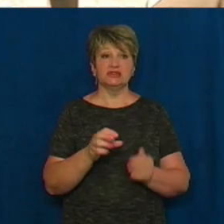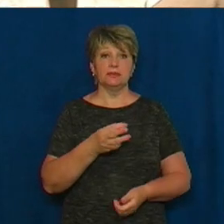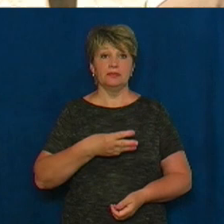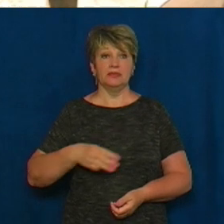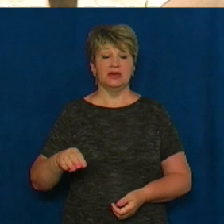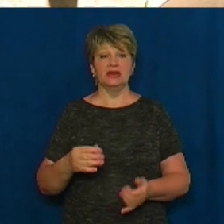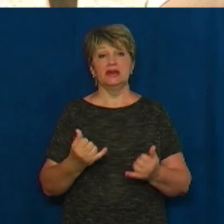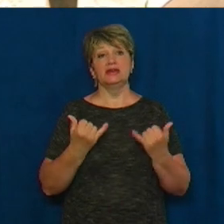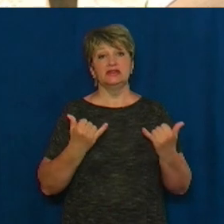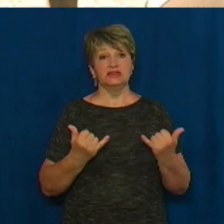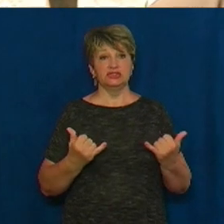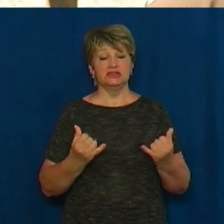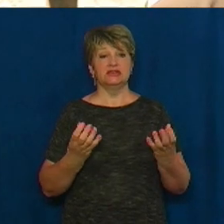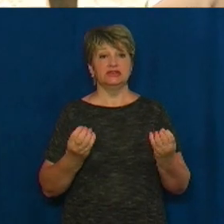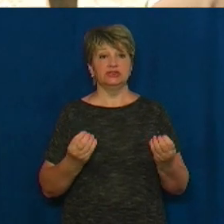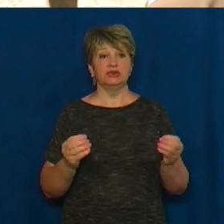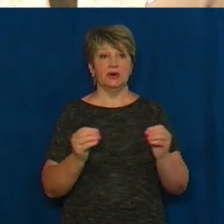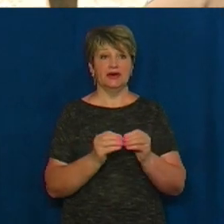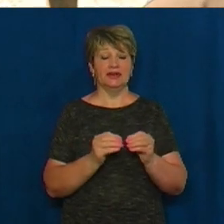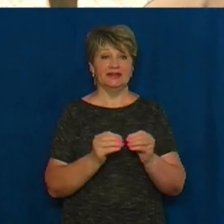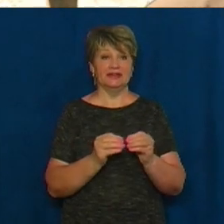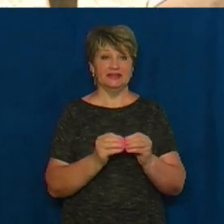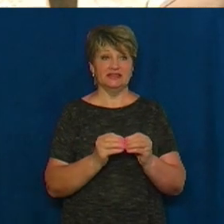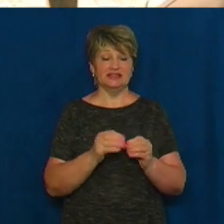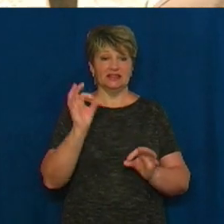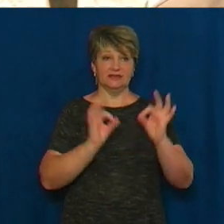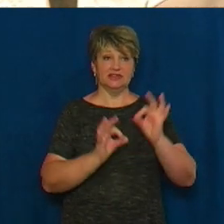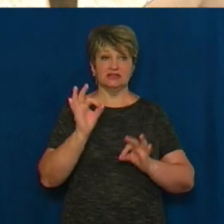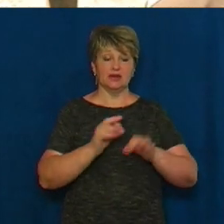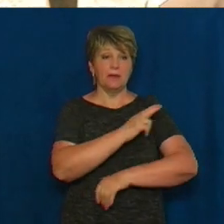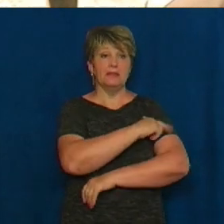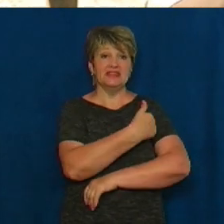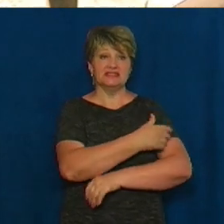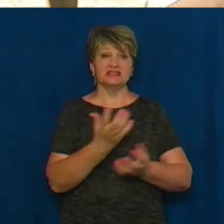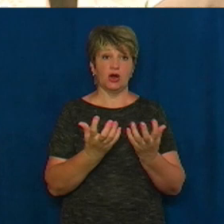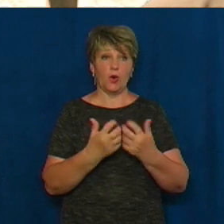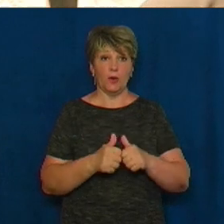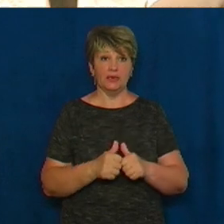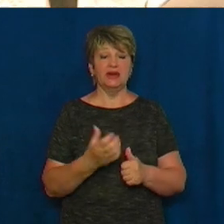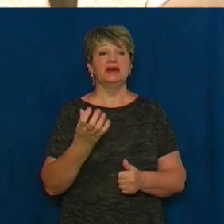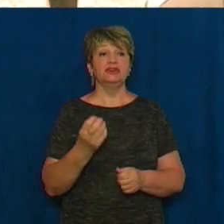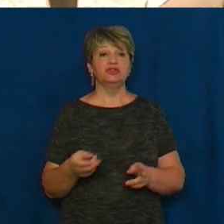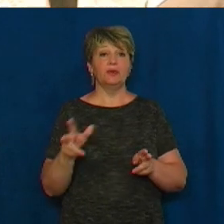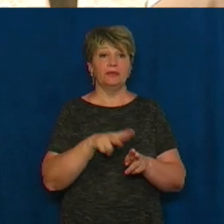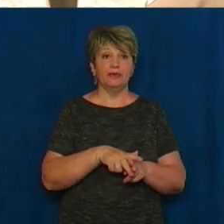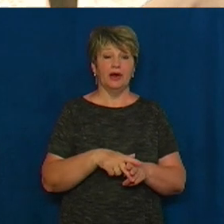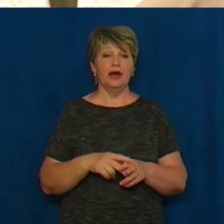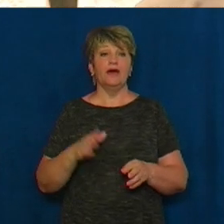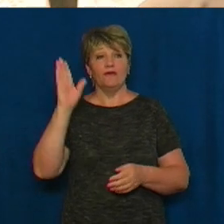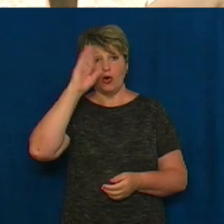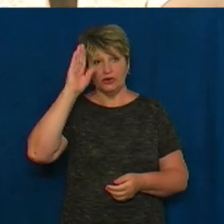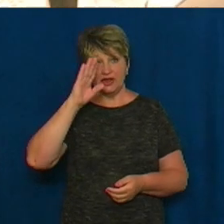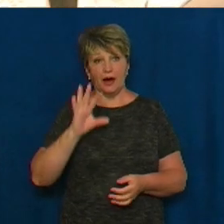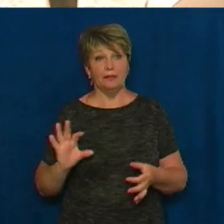крім цього, лягає 10% співфінансування від вартості медичного обладнання. На нас ще лягає підведення сюди води,